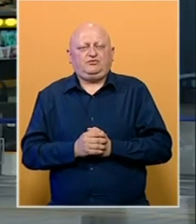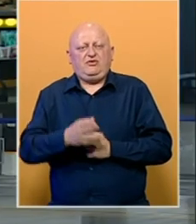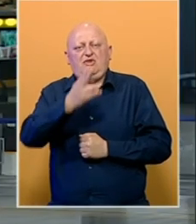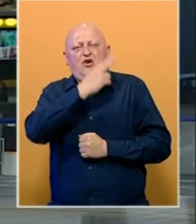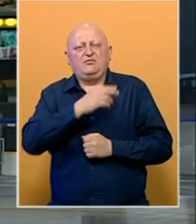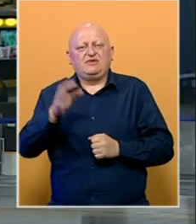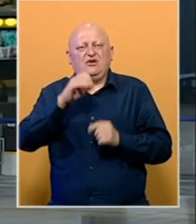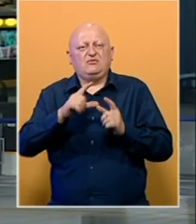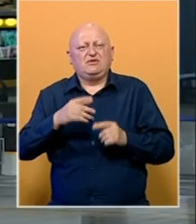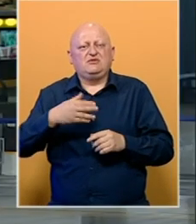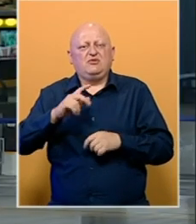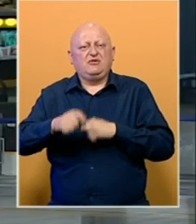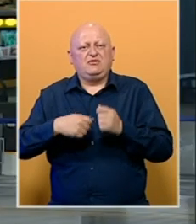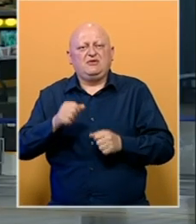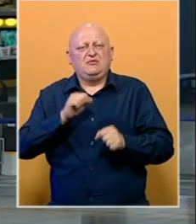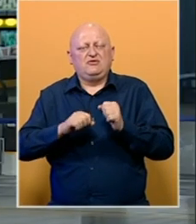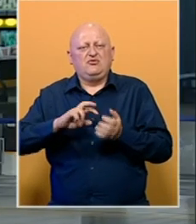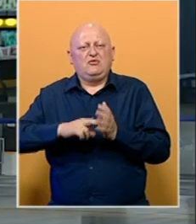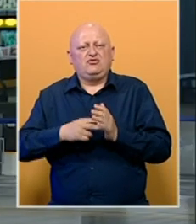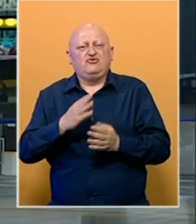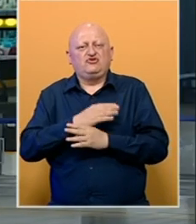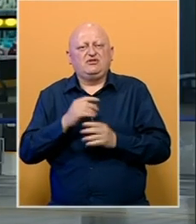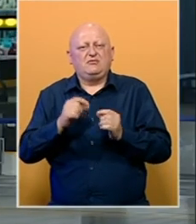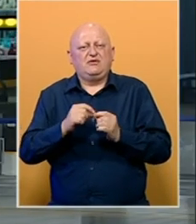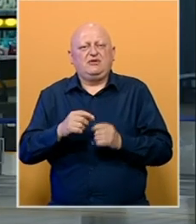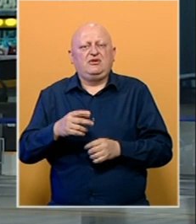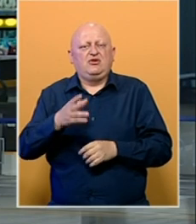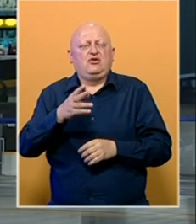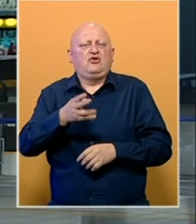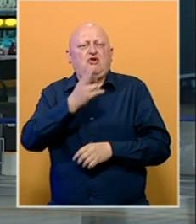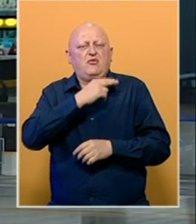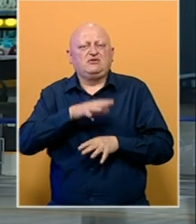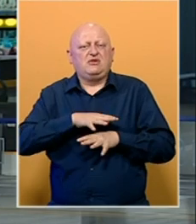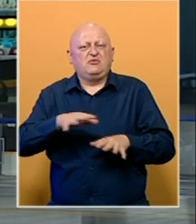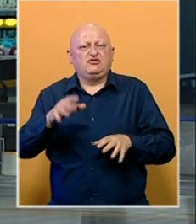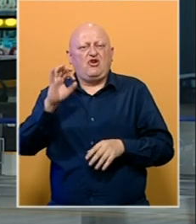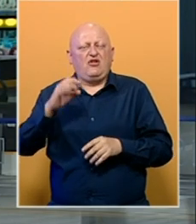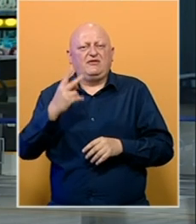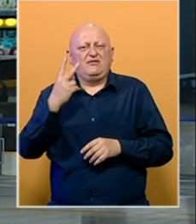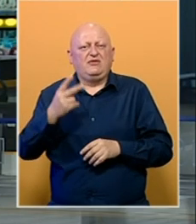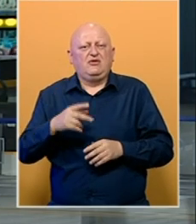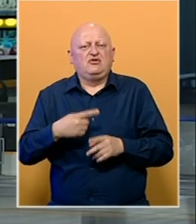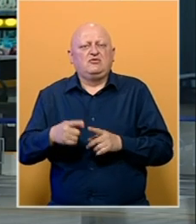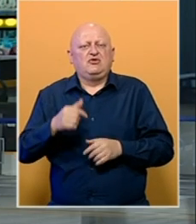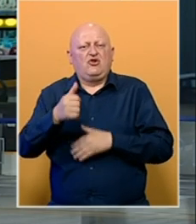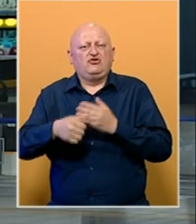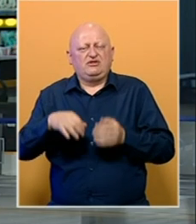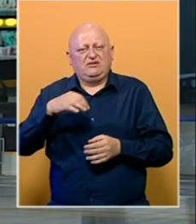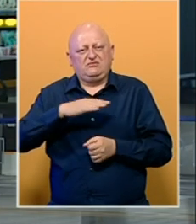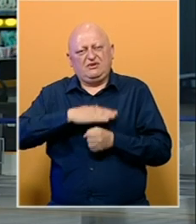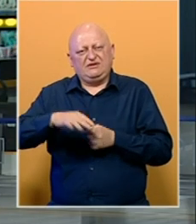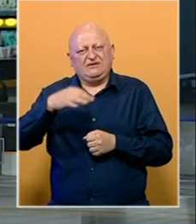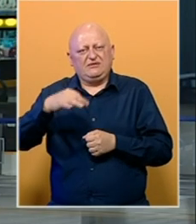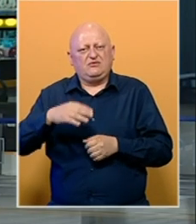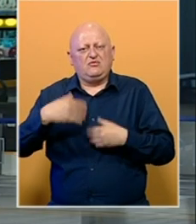Komesar Evropske unije za spoljne poslove i bezbjednostnu politiku, Žozaj Borelji, komesar za proširenje, Oliver Varhej, povodom godišnjice genocida